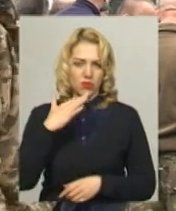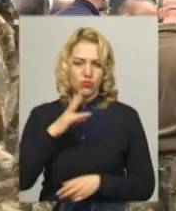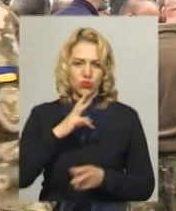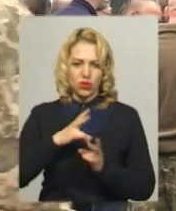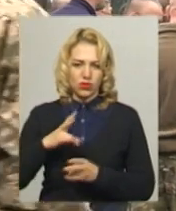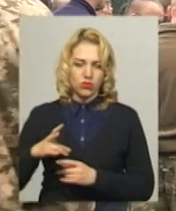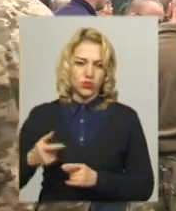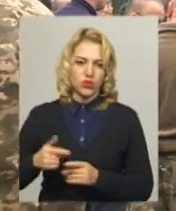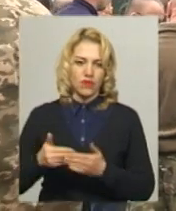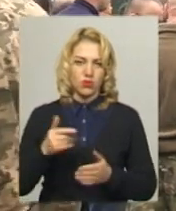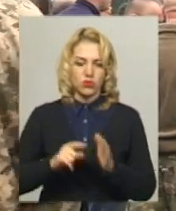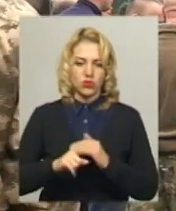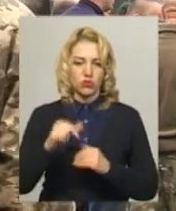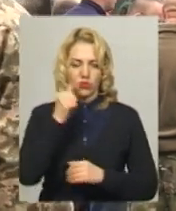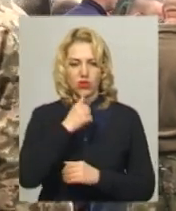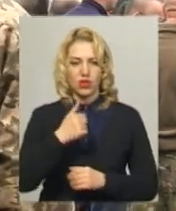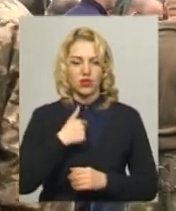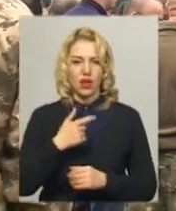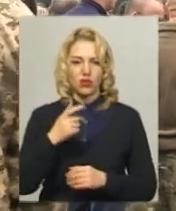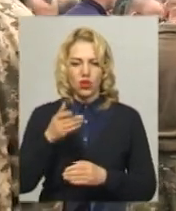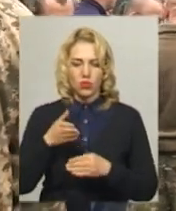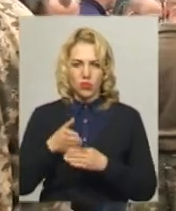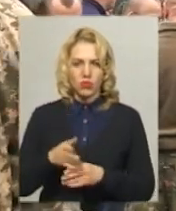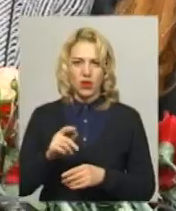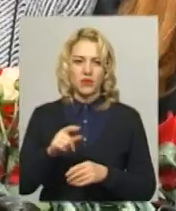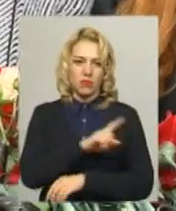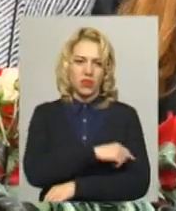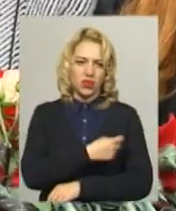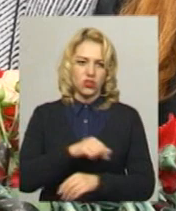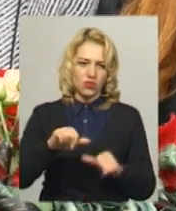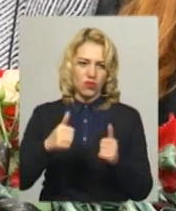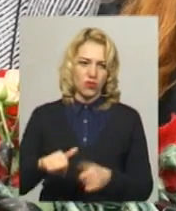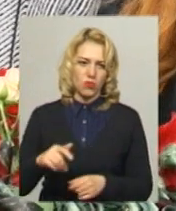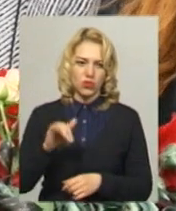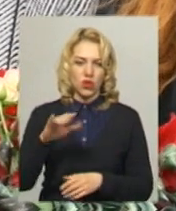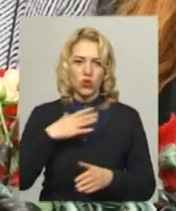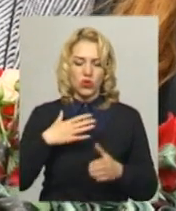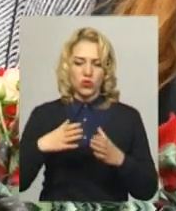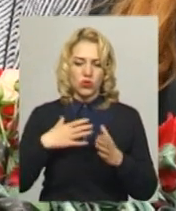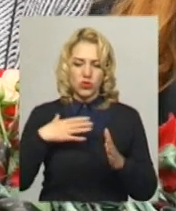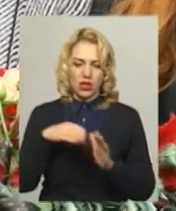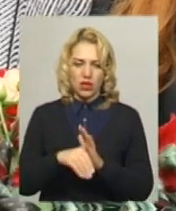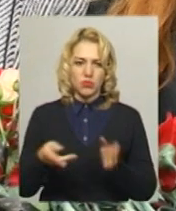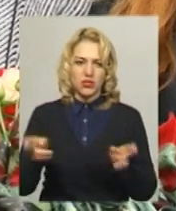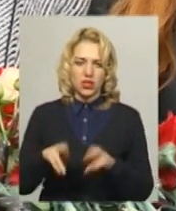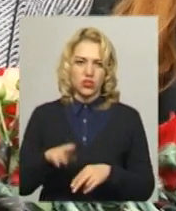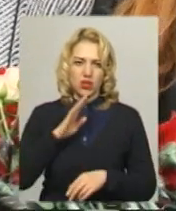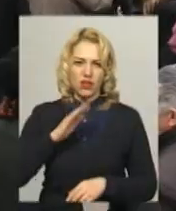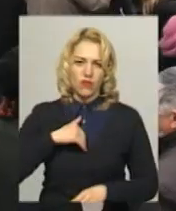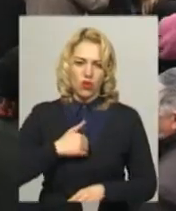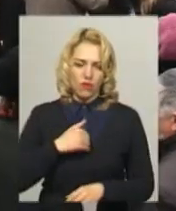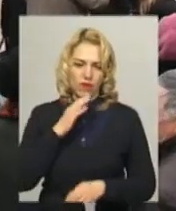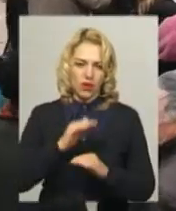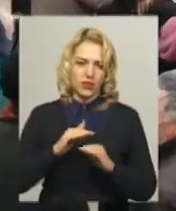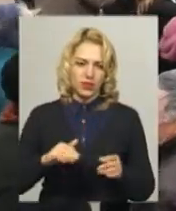ще з початку війни, я його допомагав в медичному форматі. У загиблого залишилася родина, вдова і діти. Володимир Шубковський